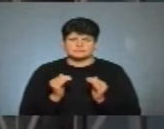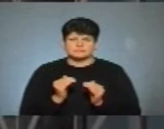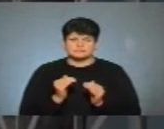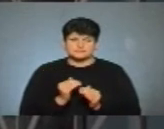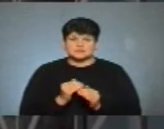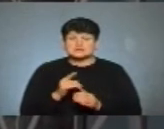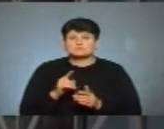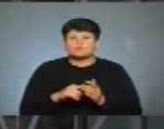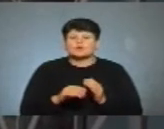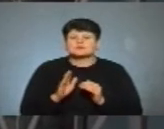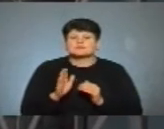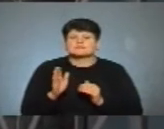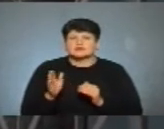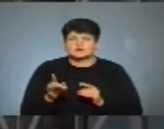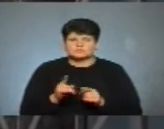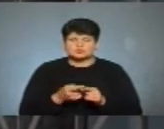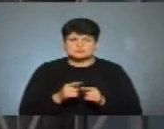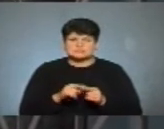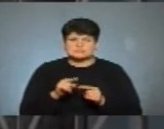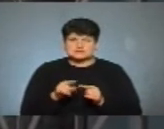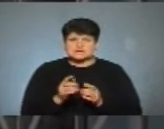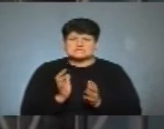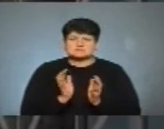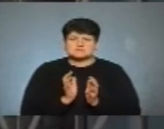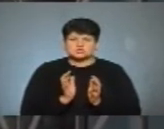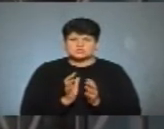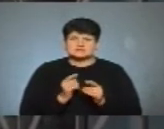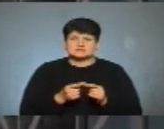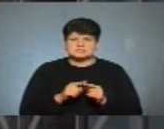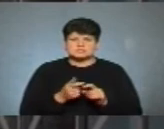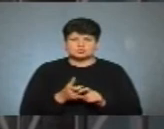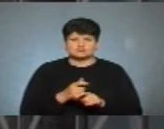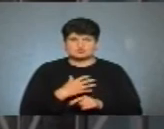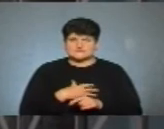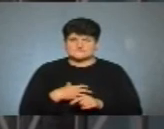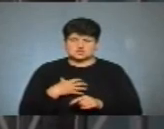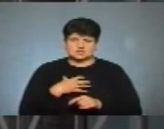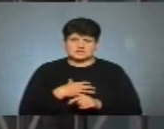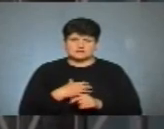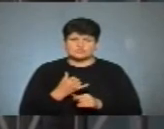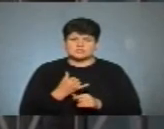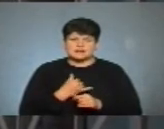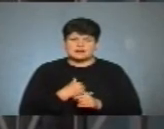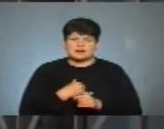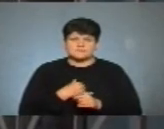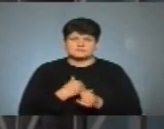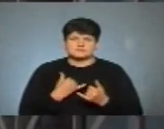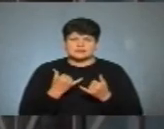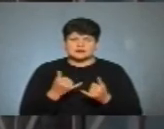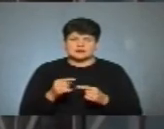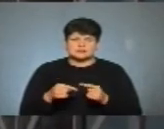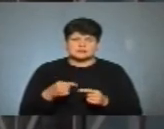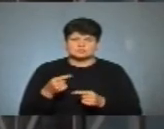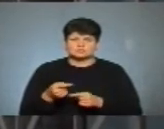Сподіваємося, що ця тенденція збережеться, бо це дуже важливо для наступного